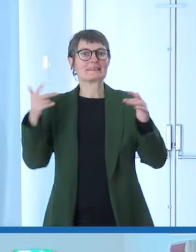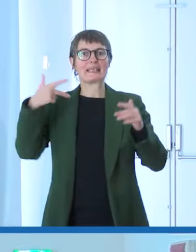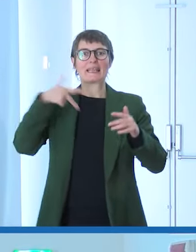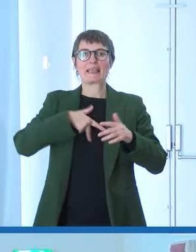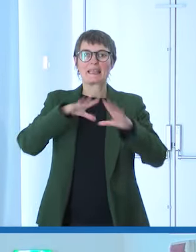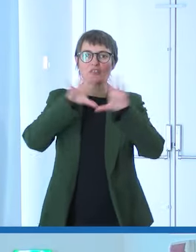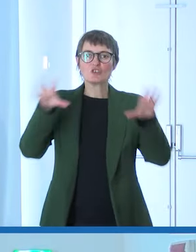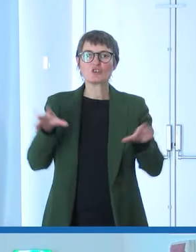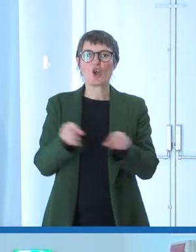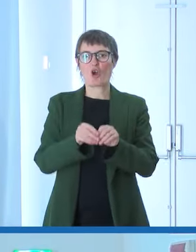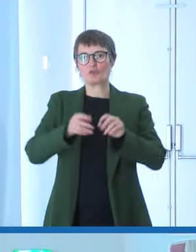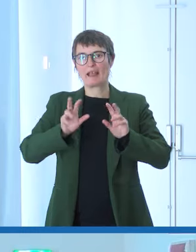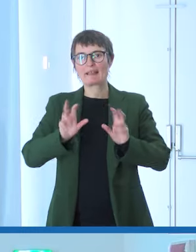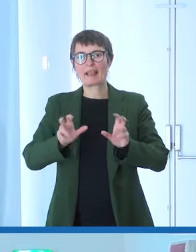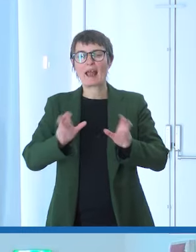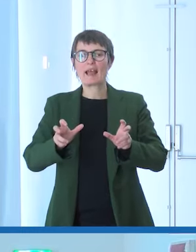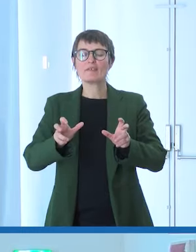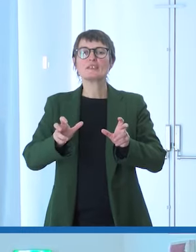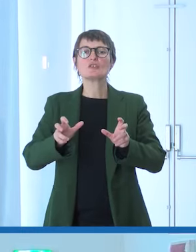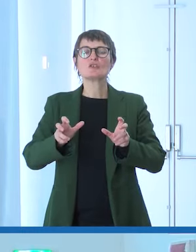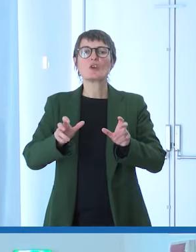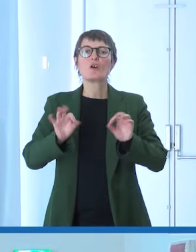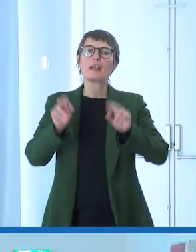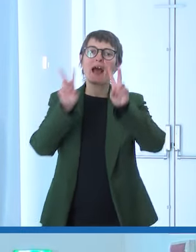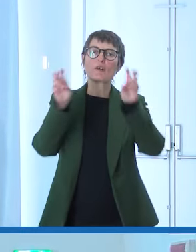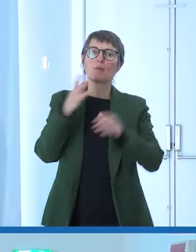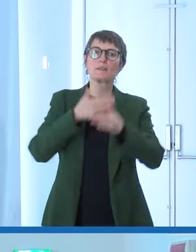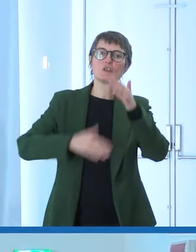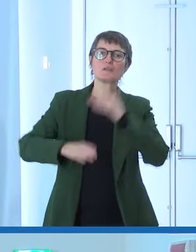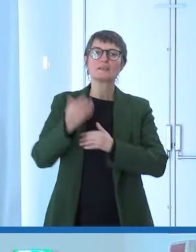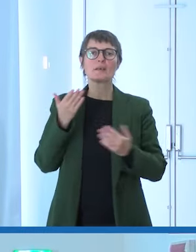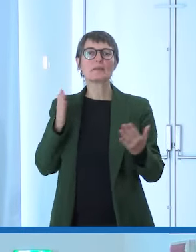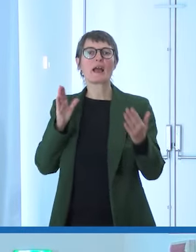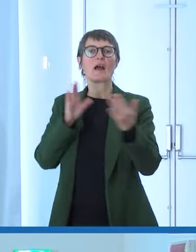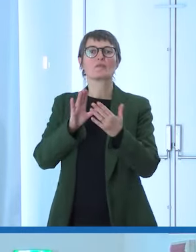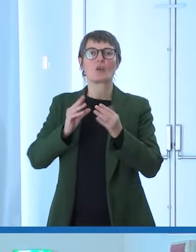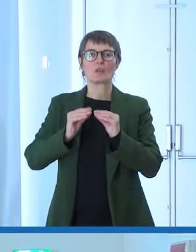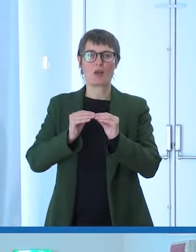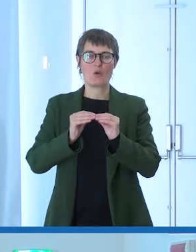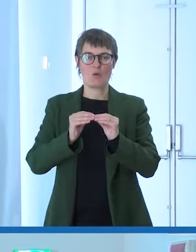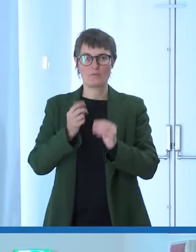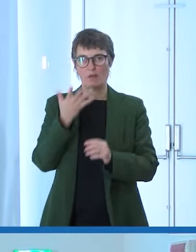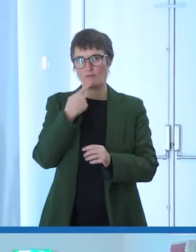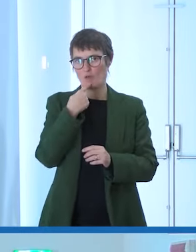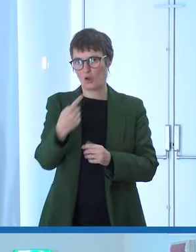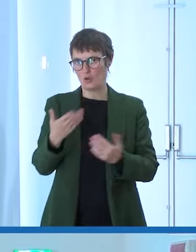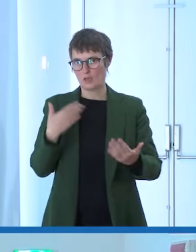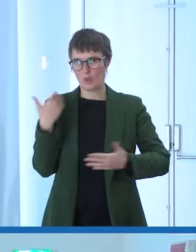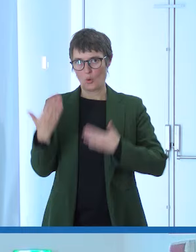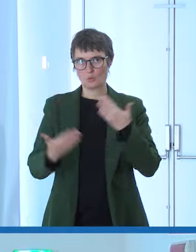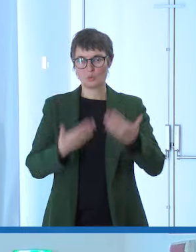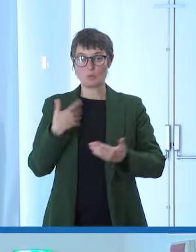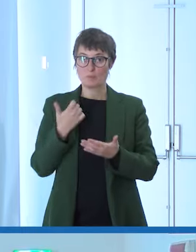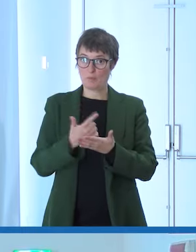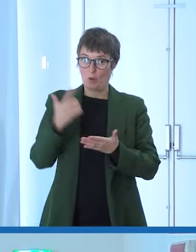raccontano e parlano della disabilità. Voglio dirlo subito, è importante, ma per